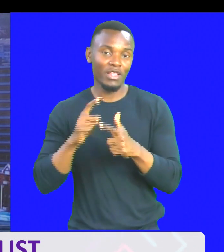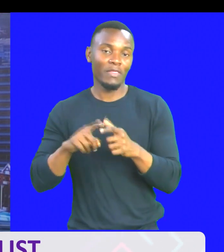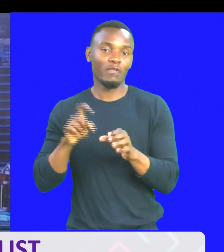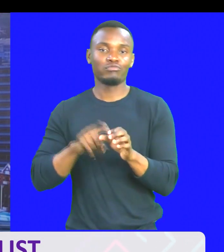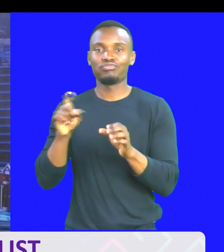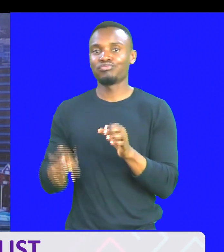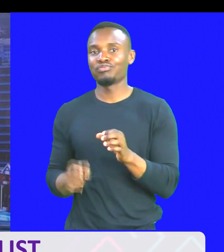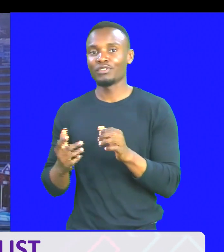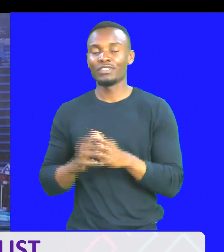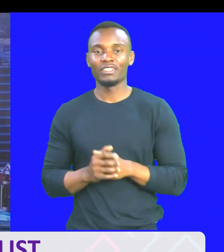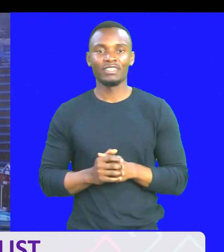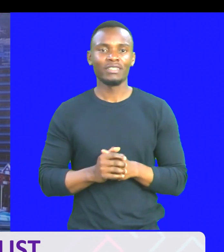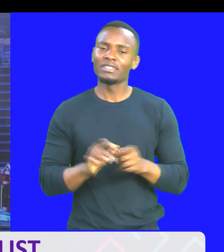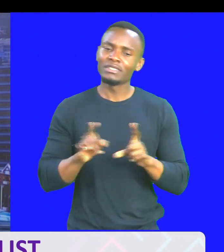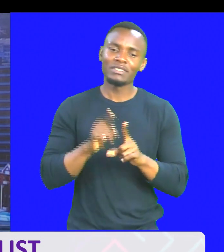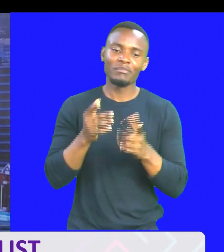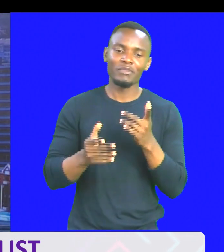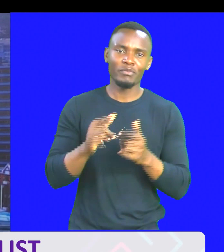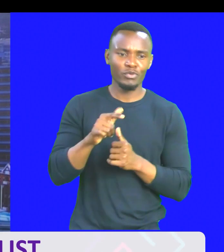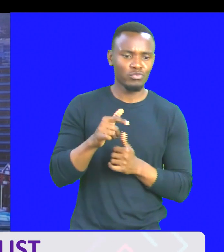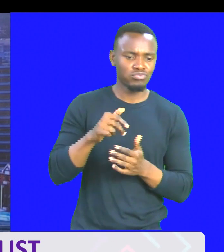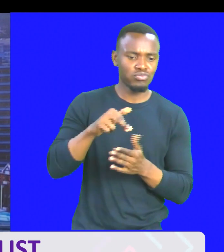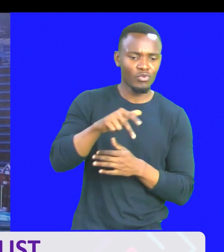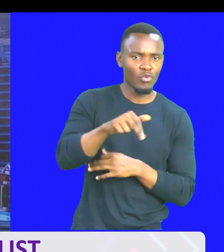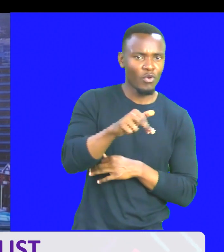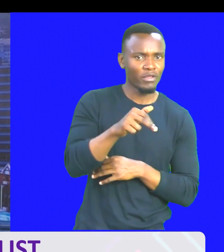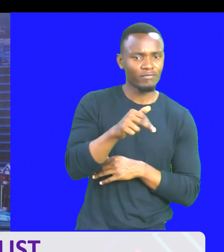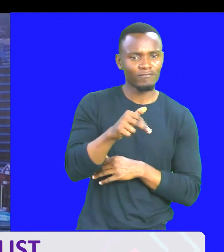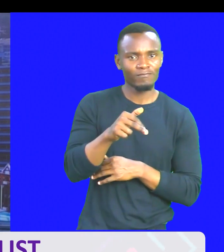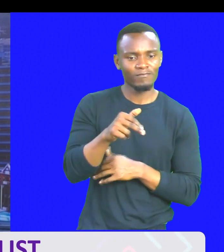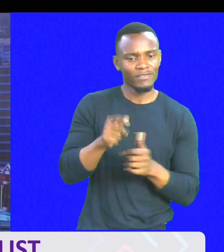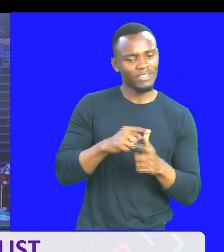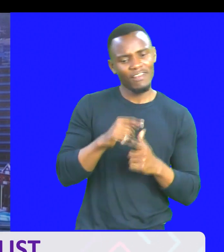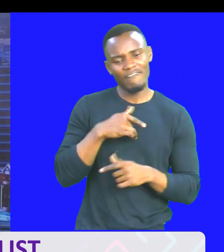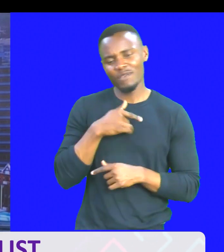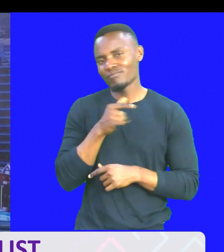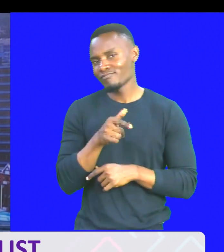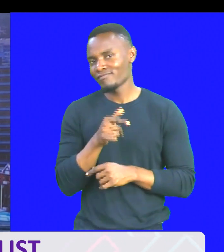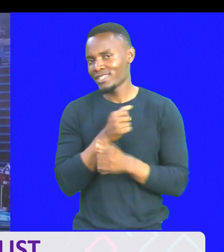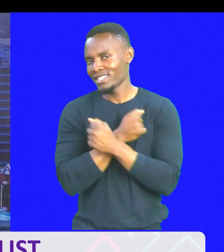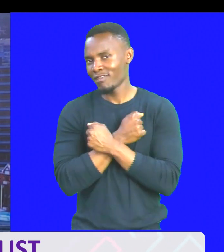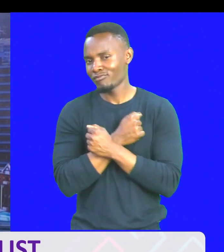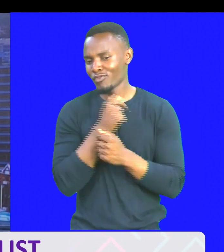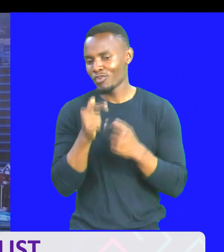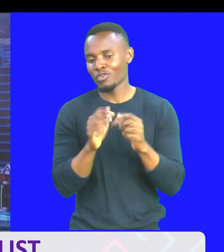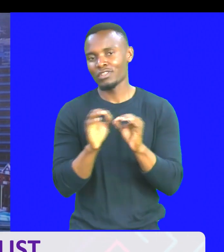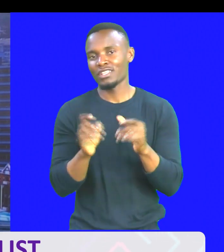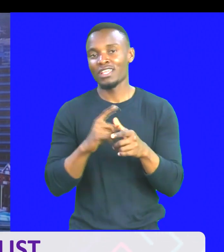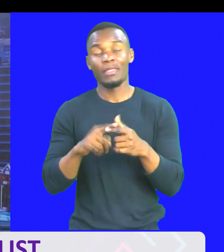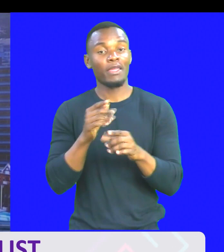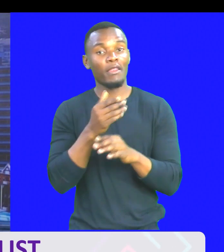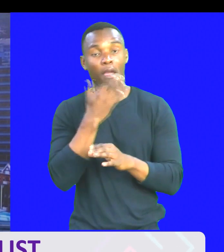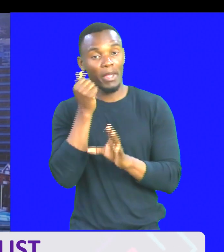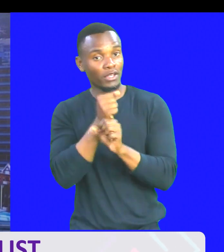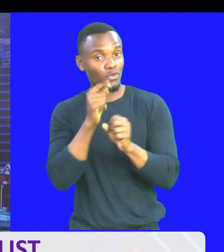Just in case, unatembea mahali, ukaona hii, haiwezi, mek. Haiwezi, mek! Haiwezi! Toka hapo mbiyo, yali